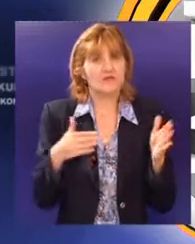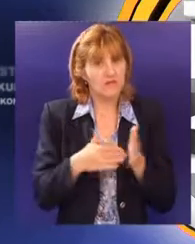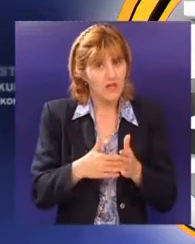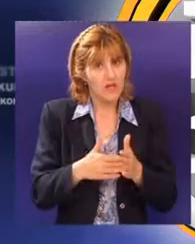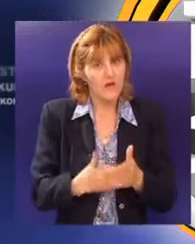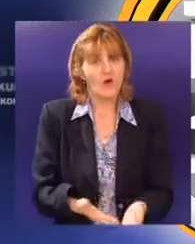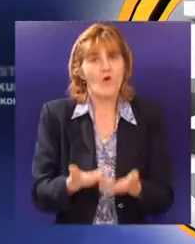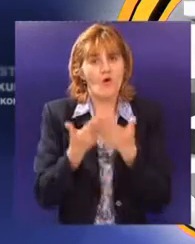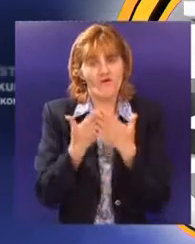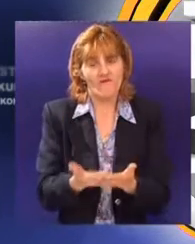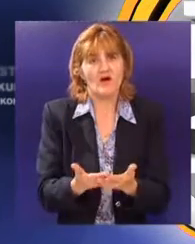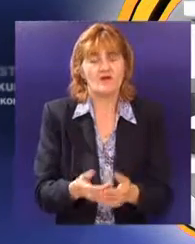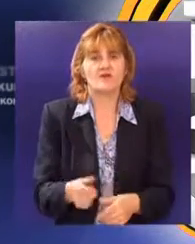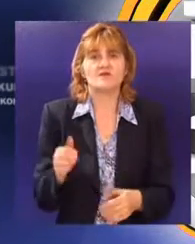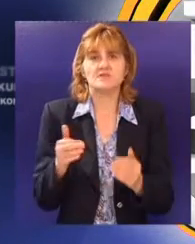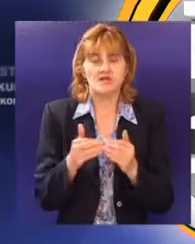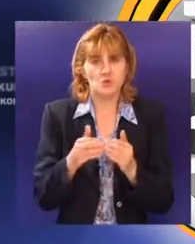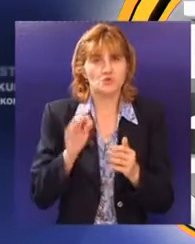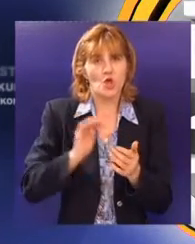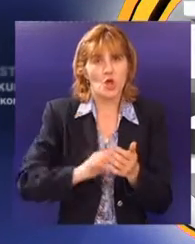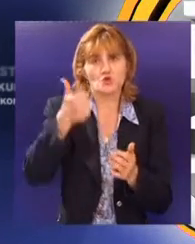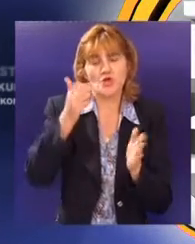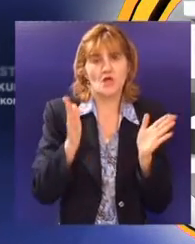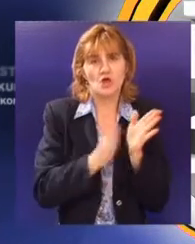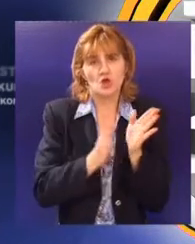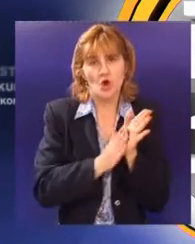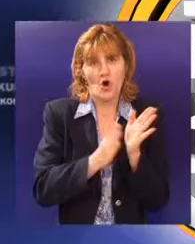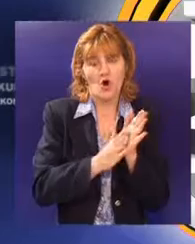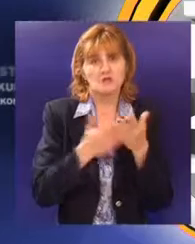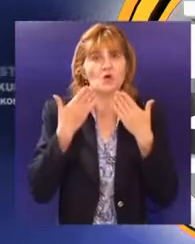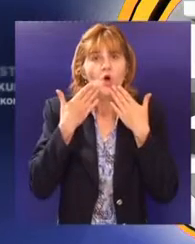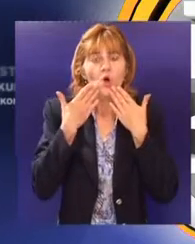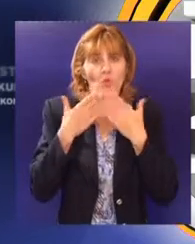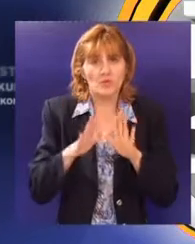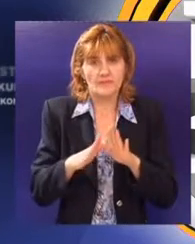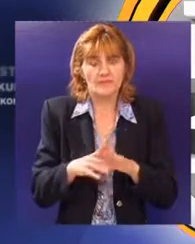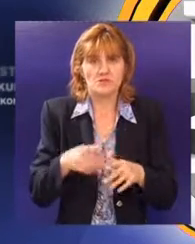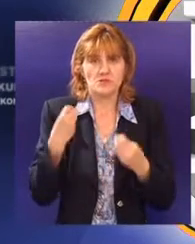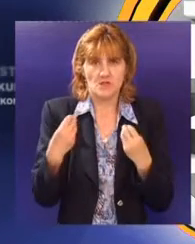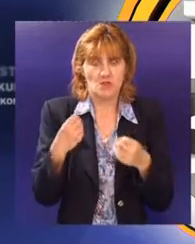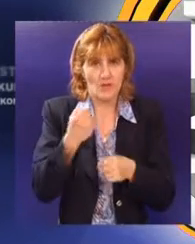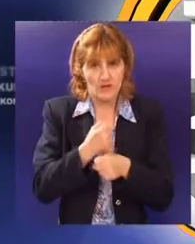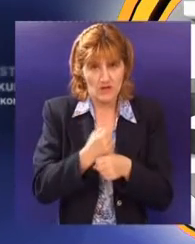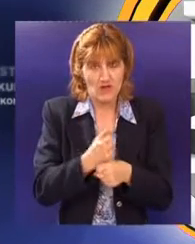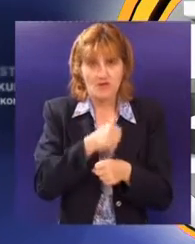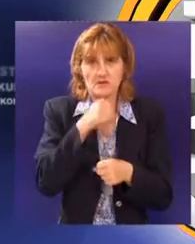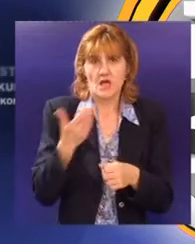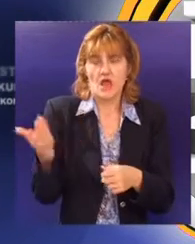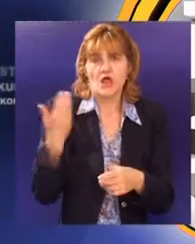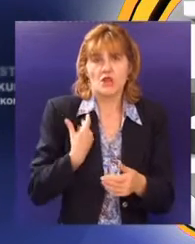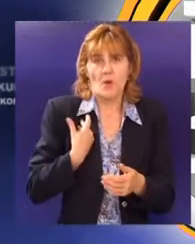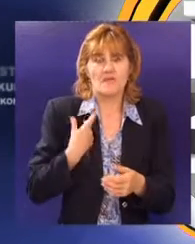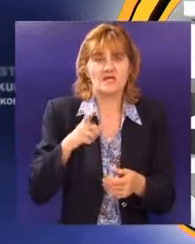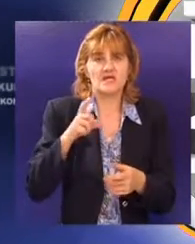ovakav centar Subotice zasluže. Kao i još jedan dokaz uspešnosti poslovanja i profesionalnog odnosa u radu jeste dobijeni